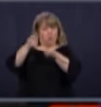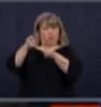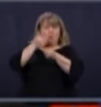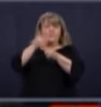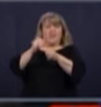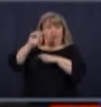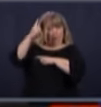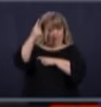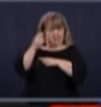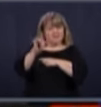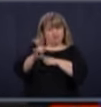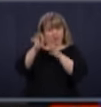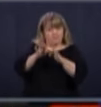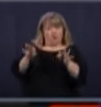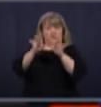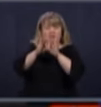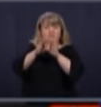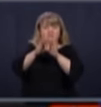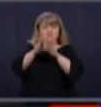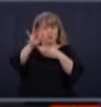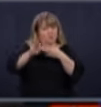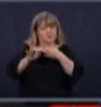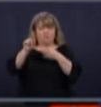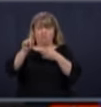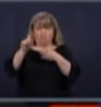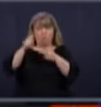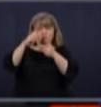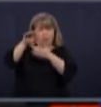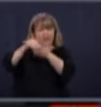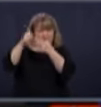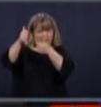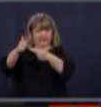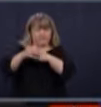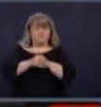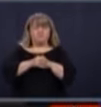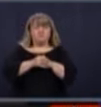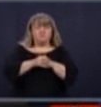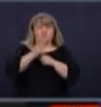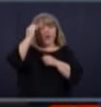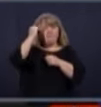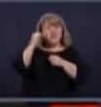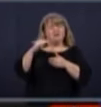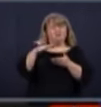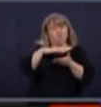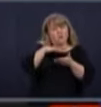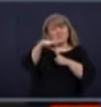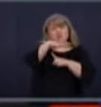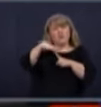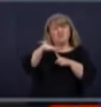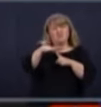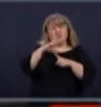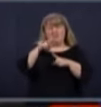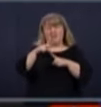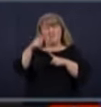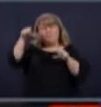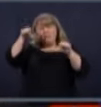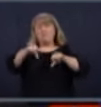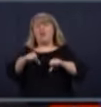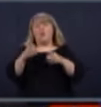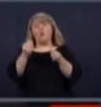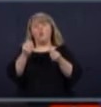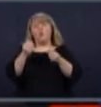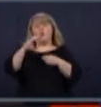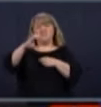Je rappelle aussi que la situation, le problème est très concentré dans les CHSLD, dans les